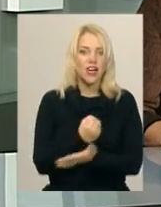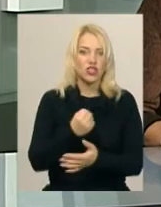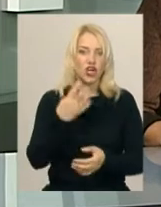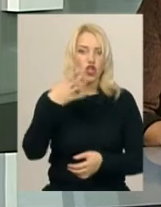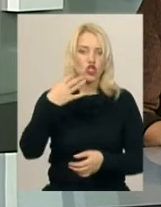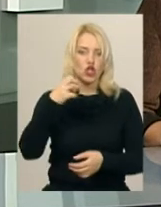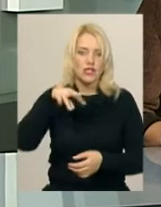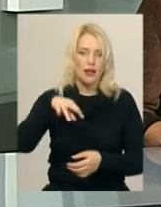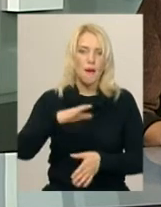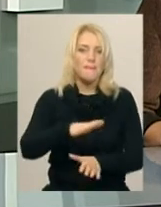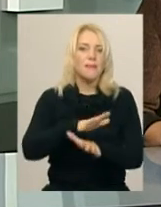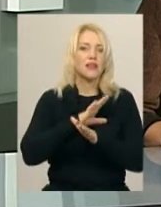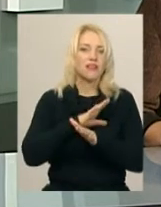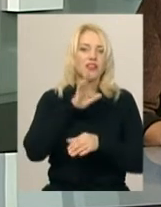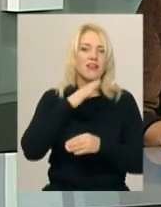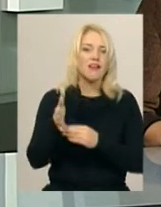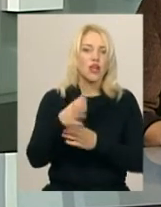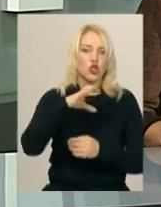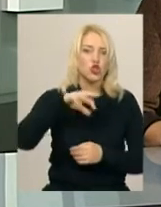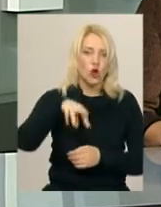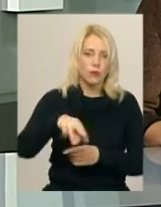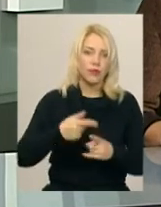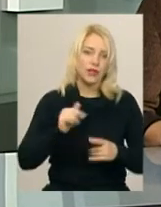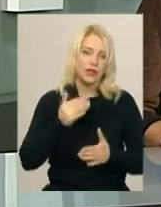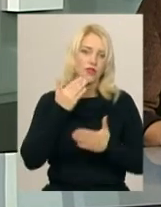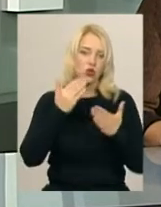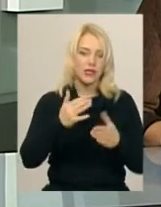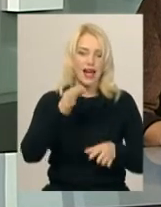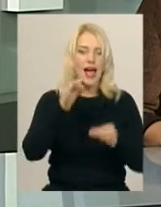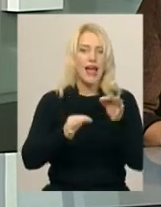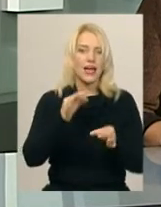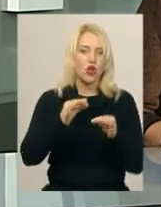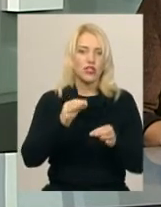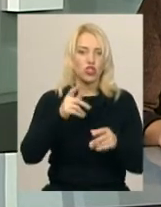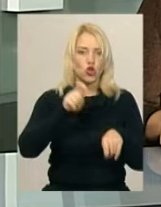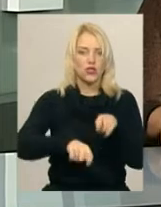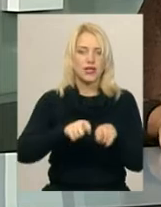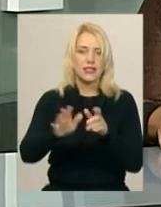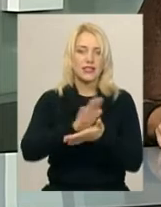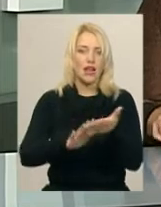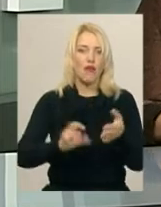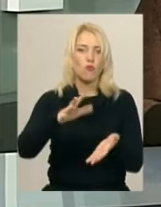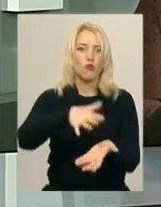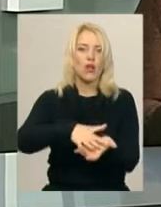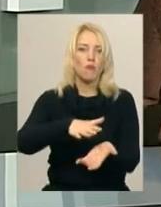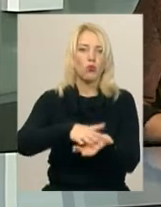-сантиметрового мертвого сома. Вони звернулися до екологічної інспекції з заявою про забруднення водойми.